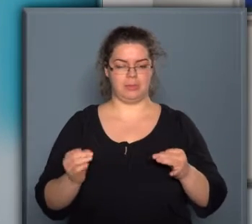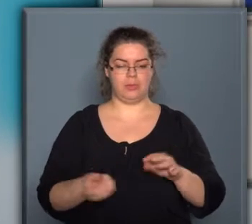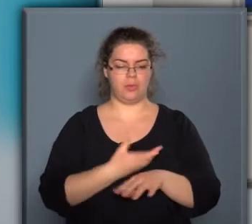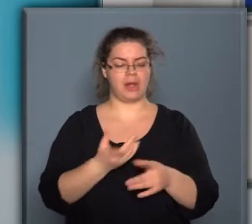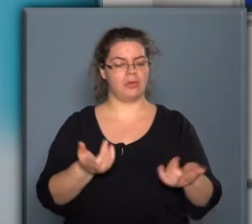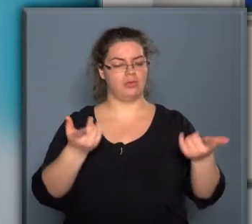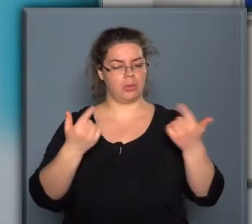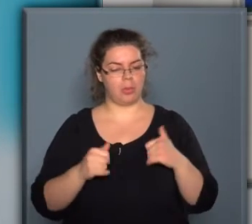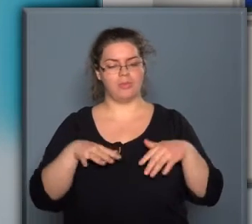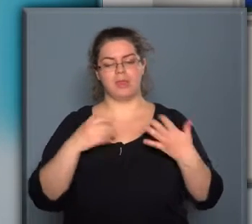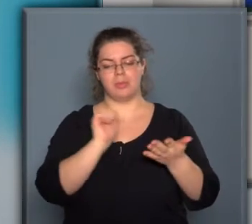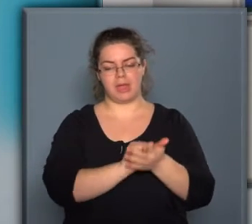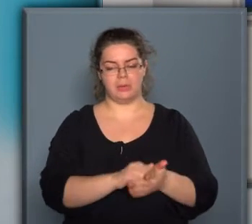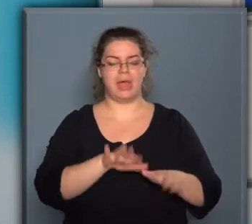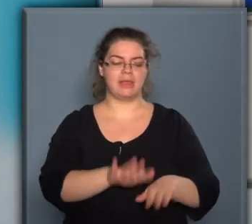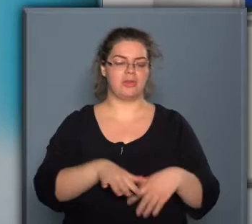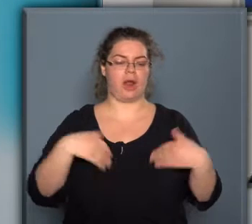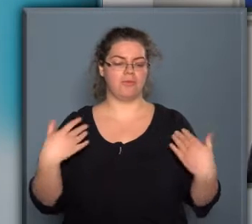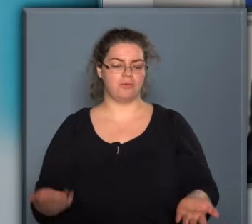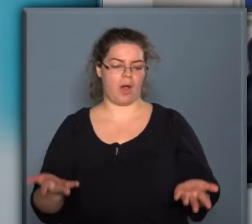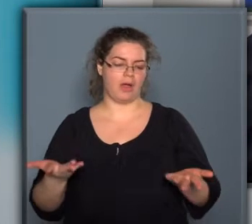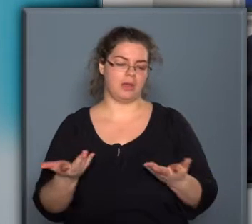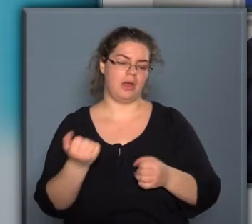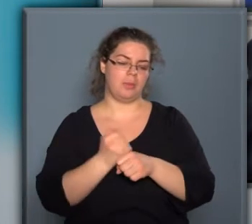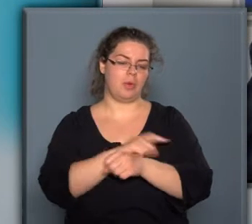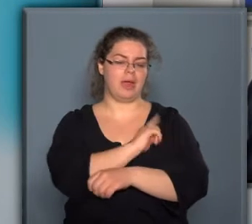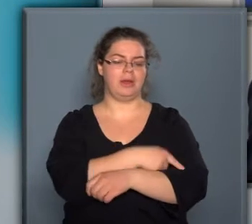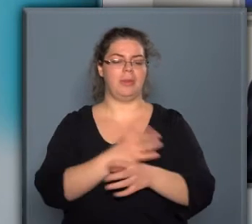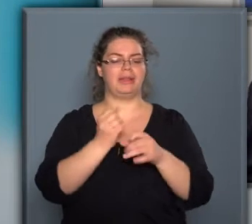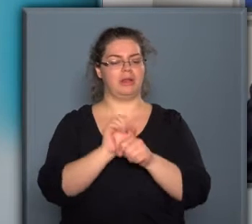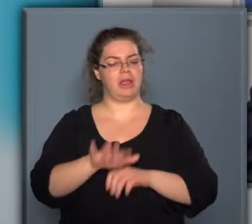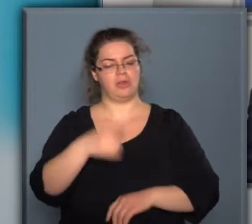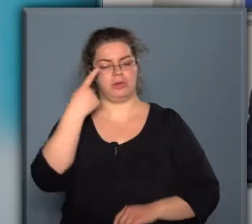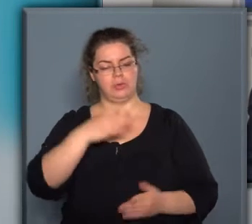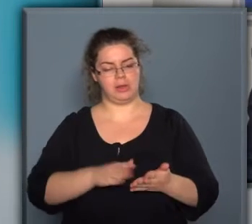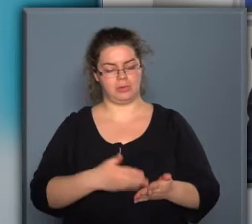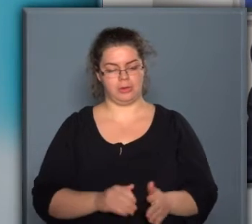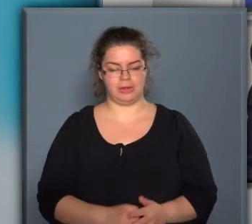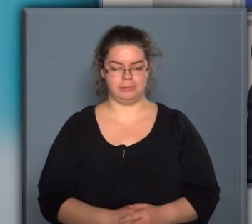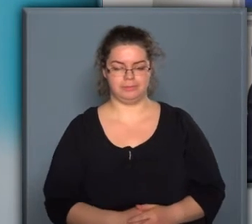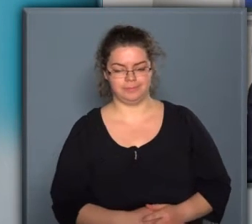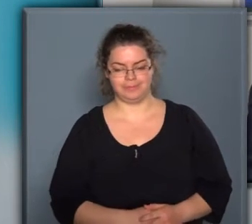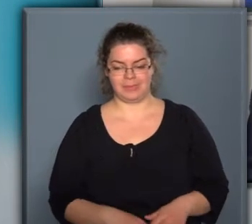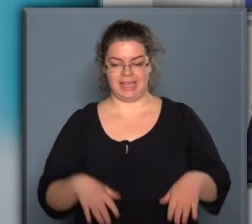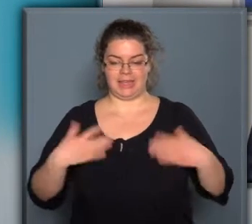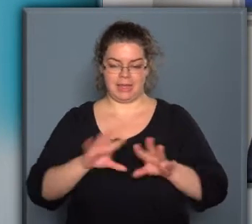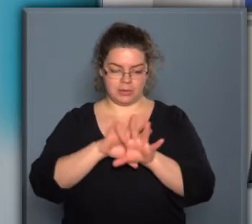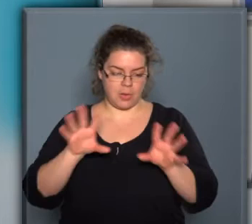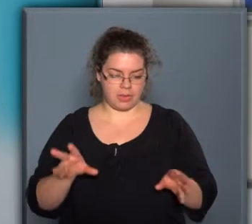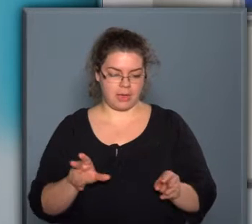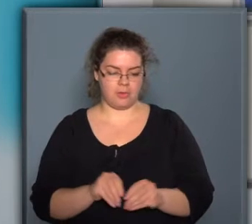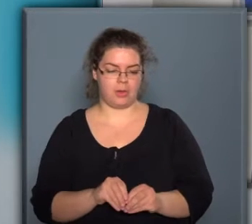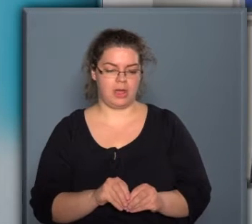forrásaikból vagy beruházásra, vagy pedig a munkaerő megtartására tudjanak költeni. Tehát